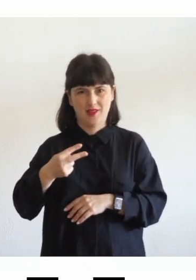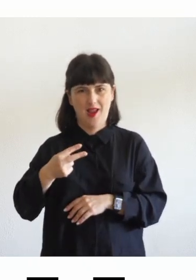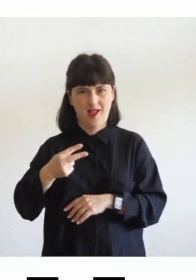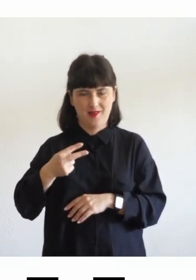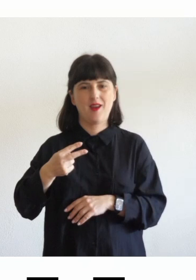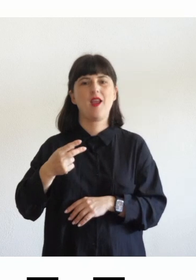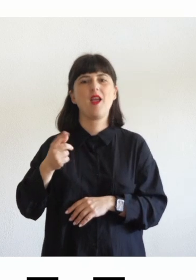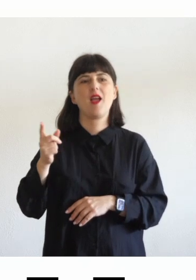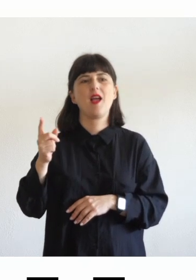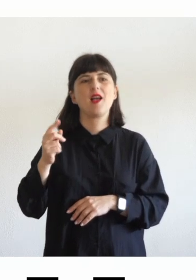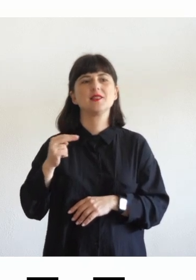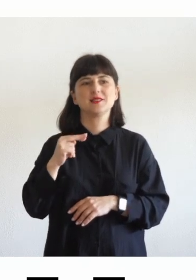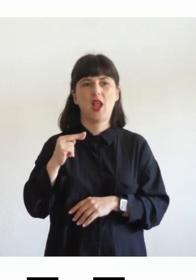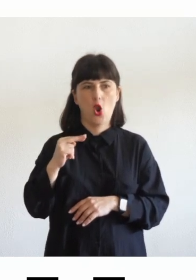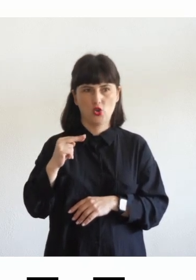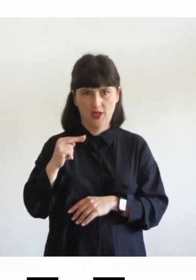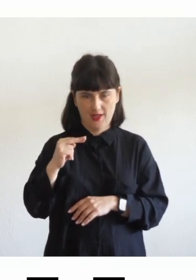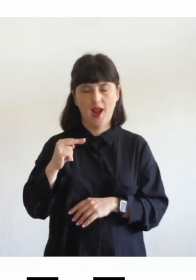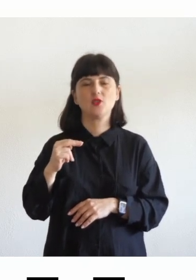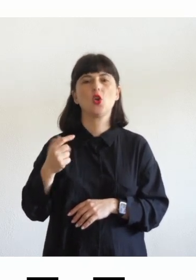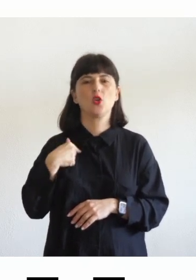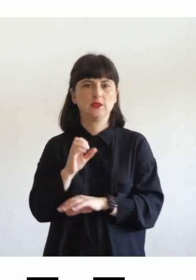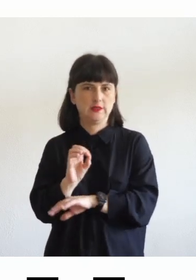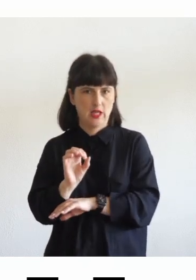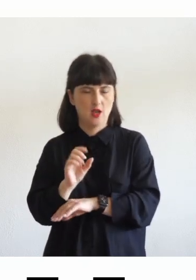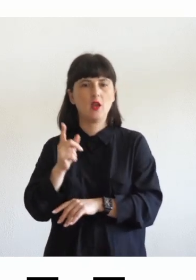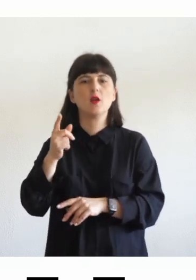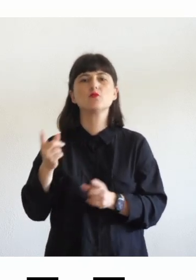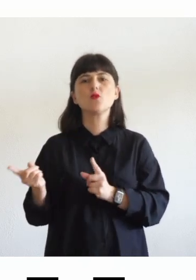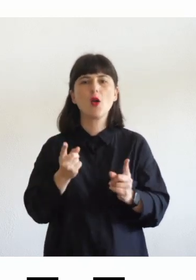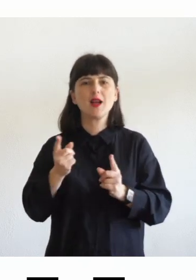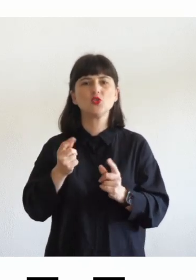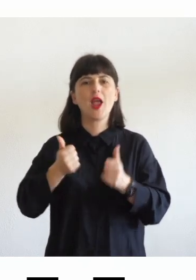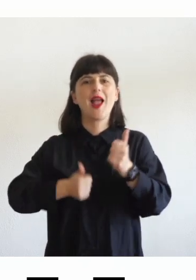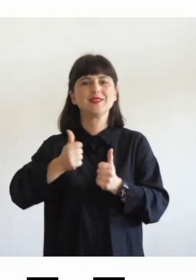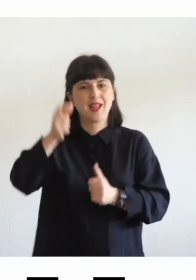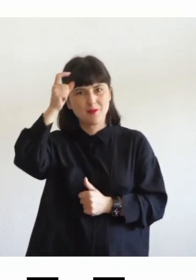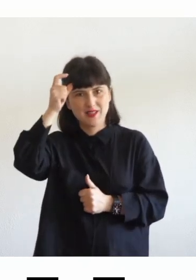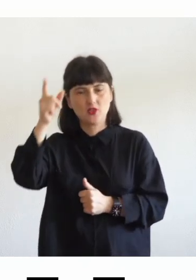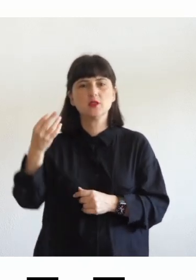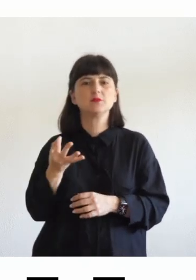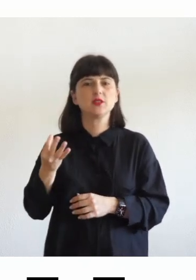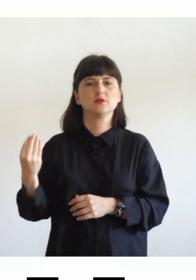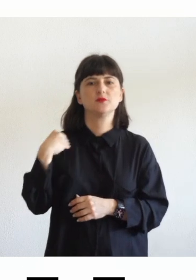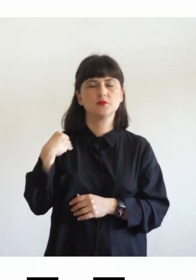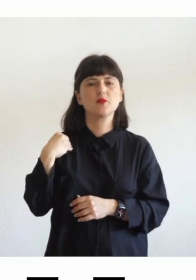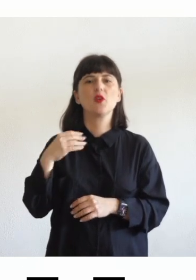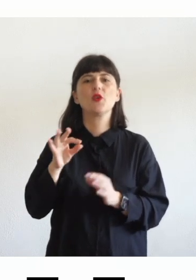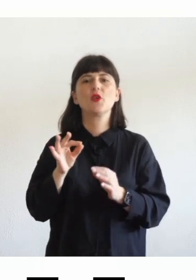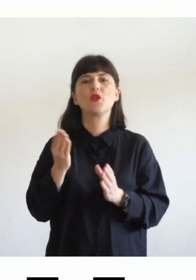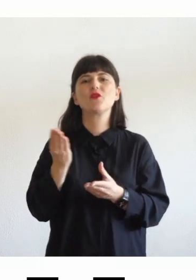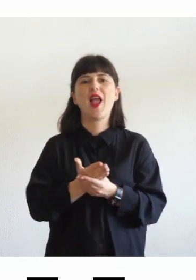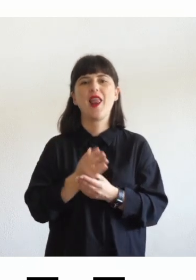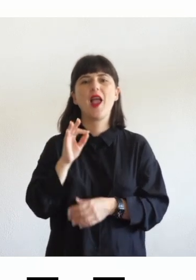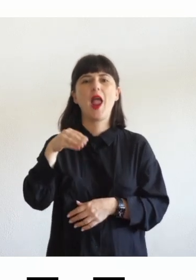'esame di stato spesso viene richiesto il file mp3 e non viene richiesto